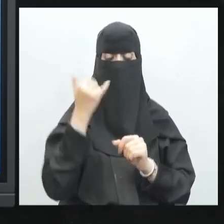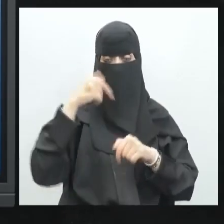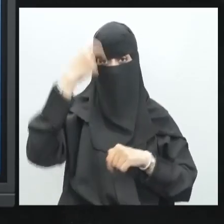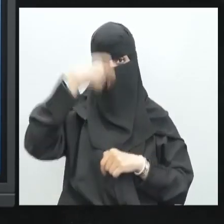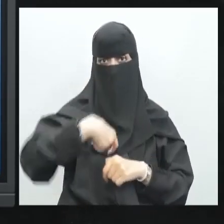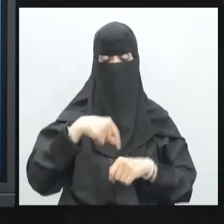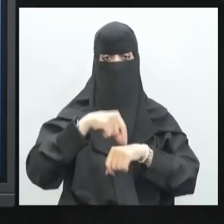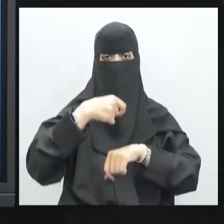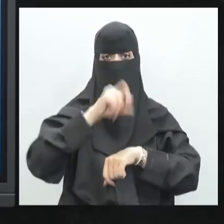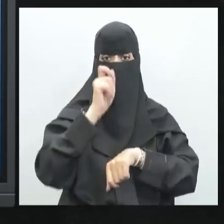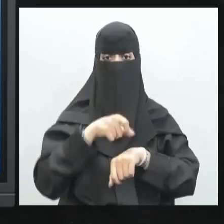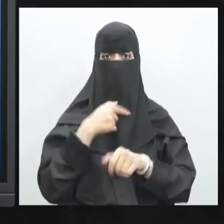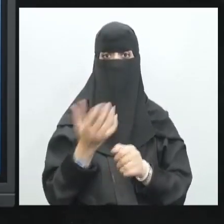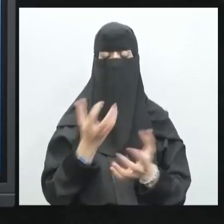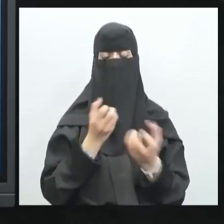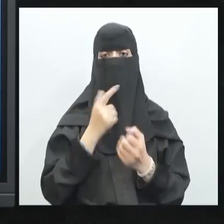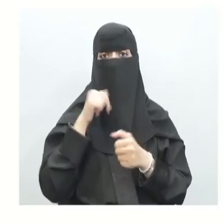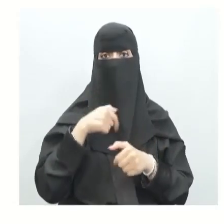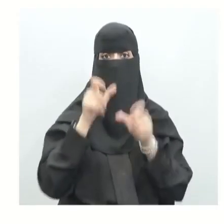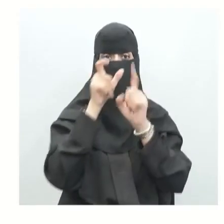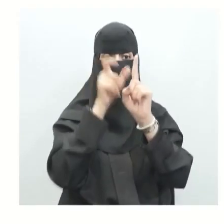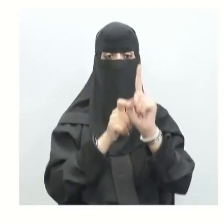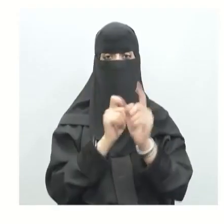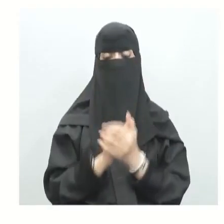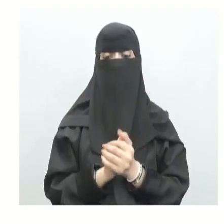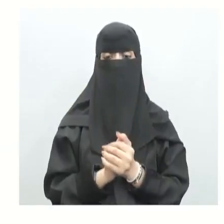جسم الإنسان وبحاجة للحماية